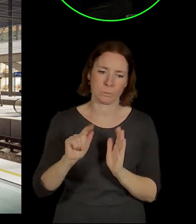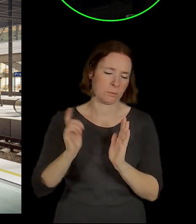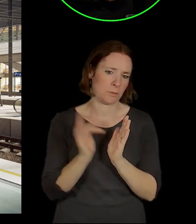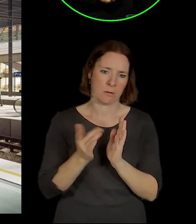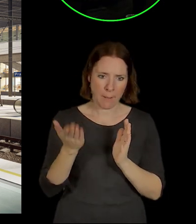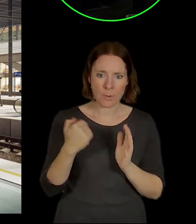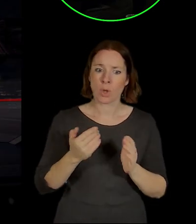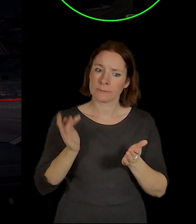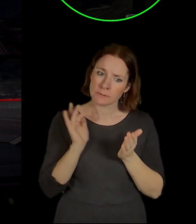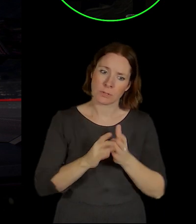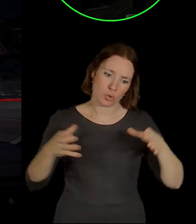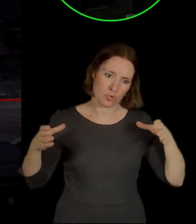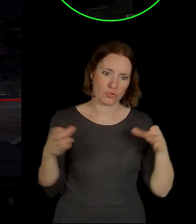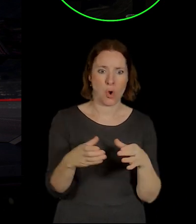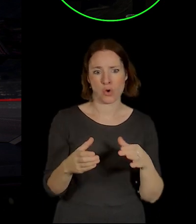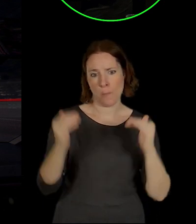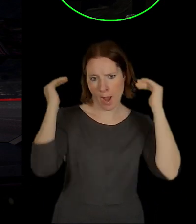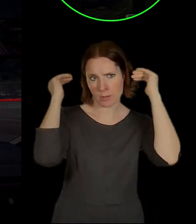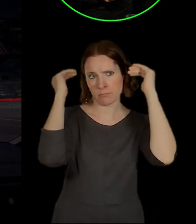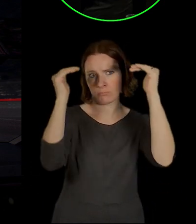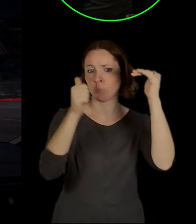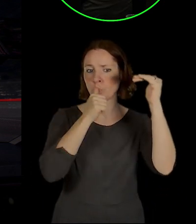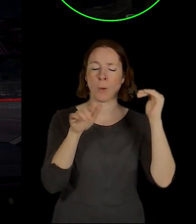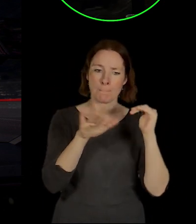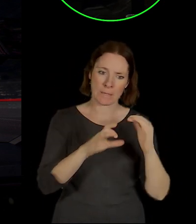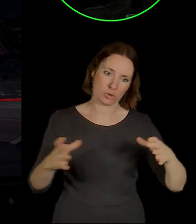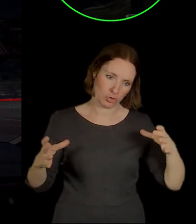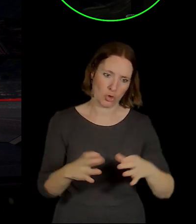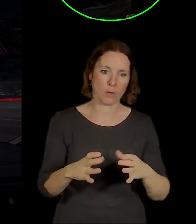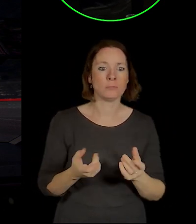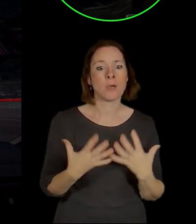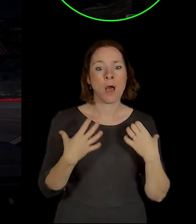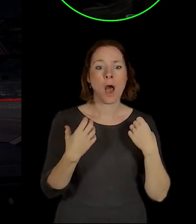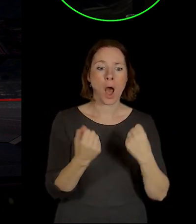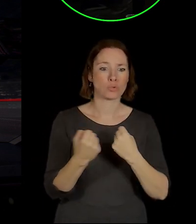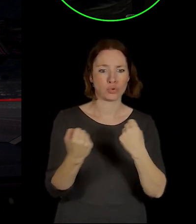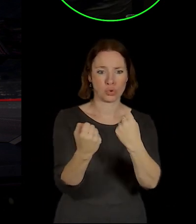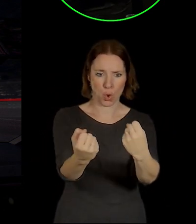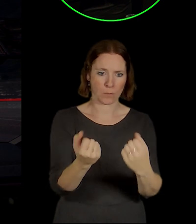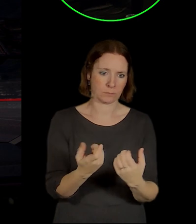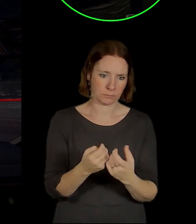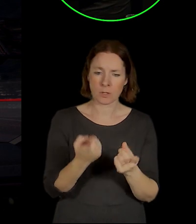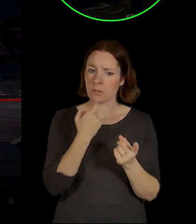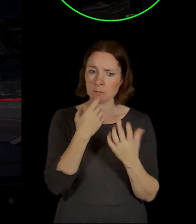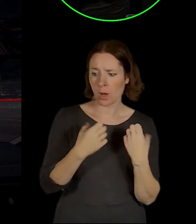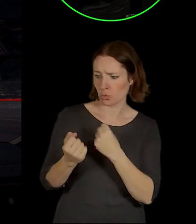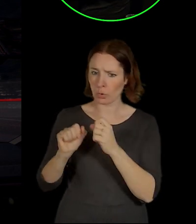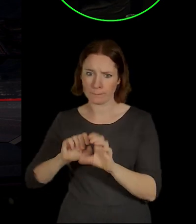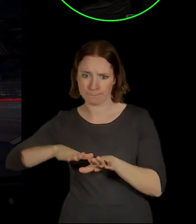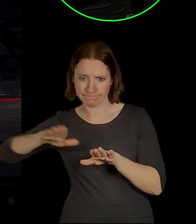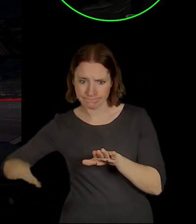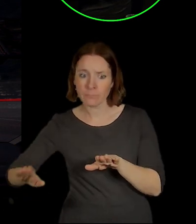je to všechno vlastně zakryté tou jednou střechou. I když přijíždíte prostě po té magistrále a chcete tady nechat auto a přistoupit